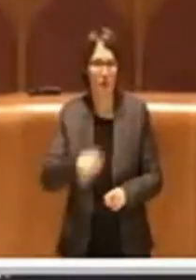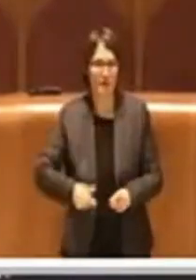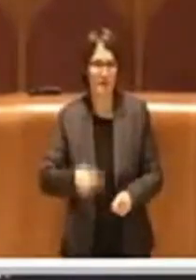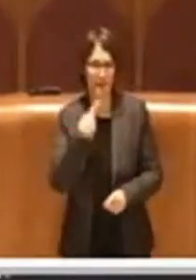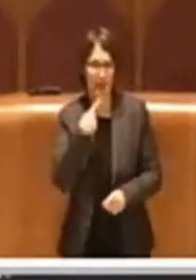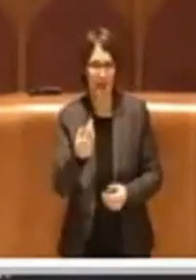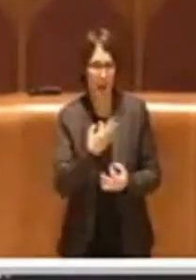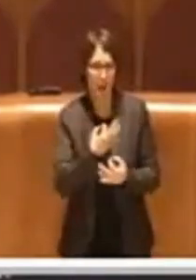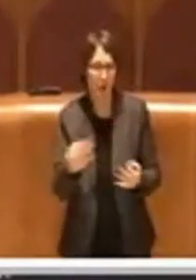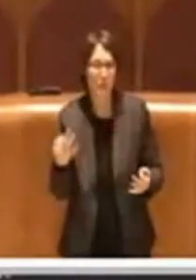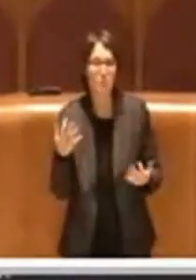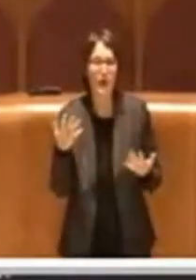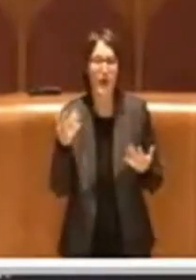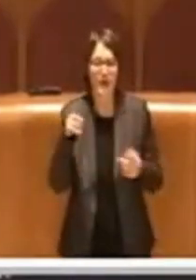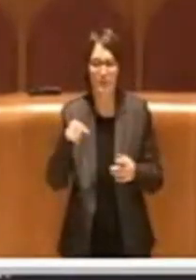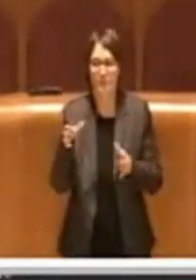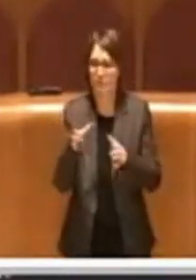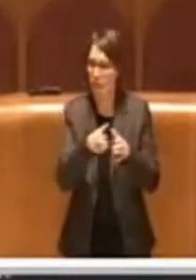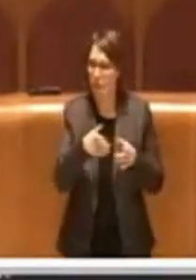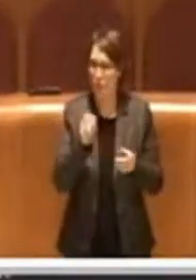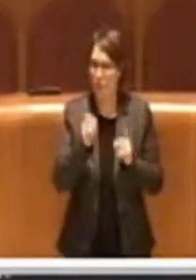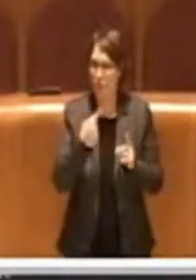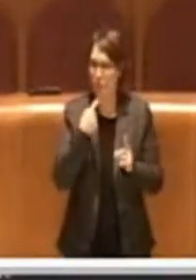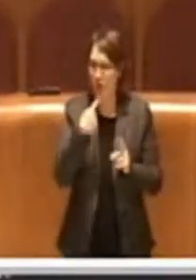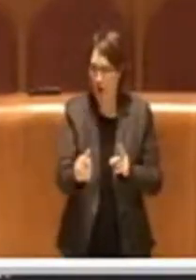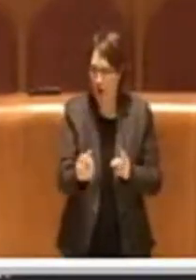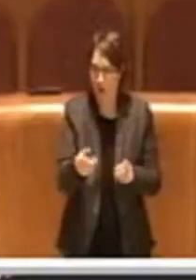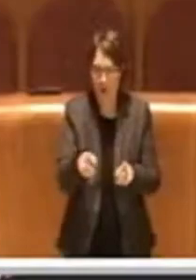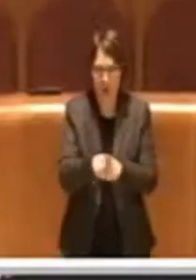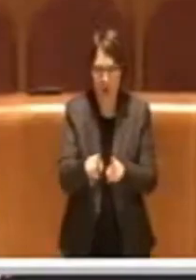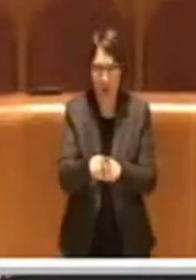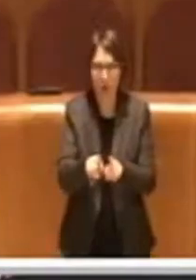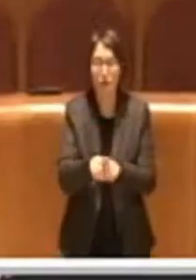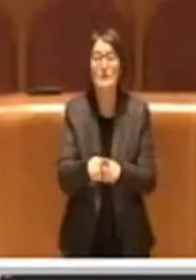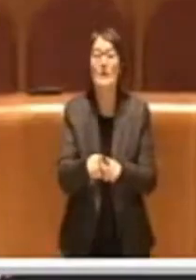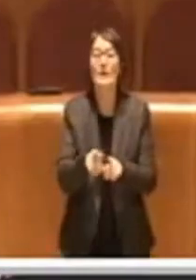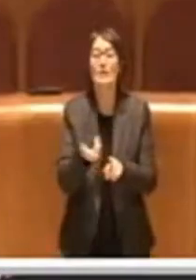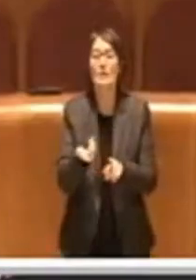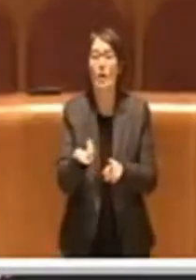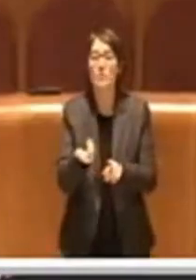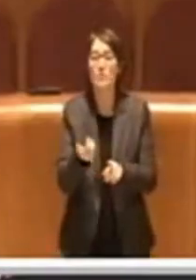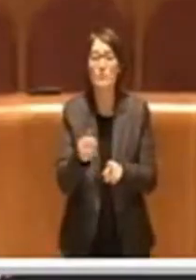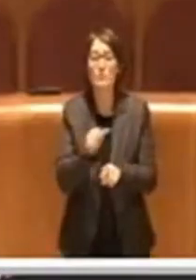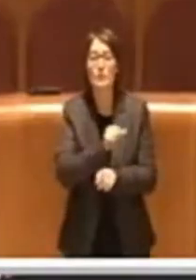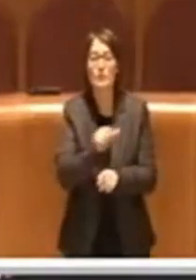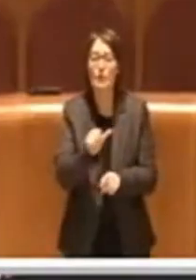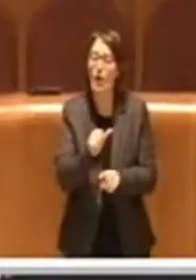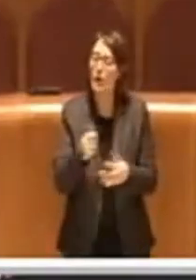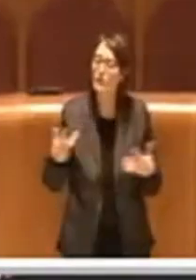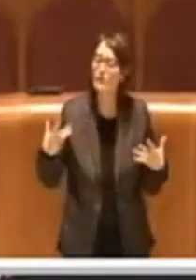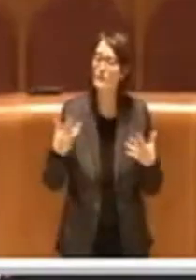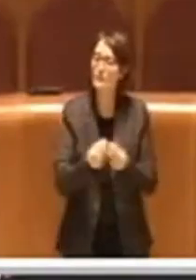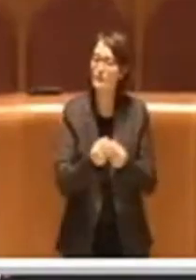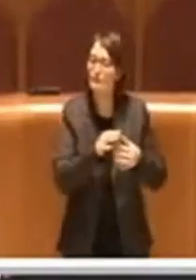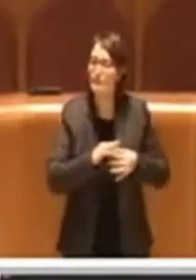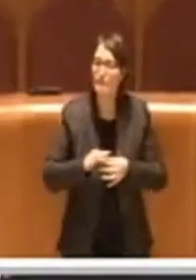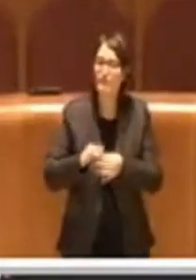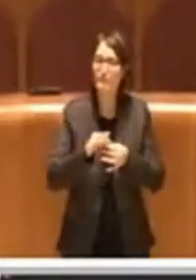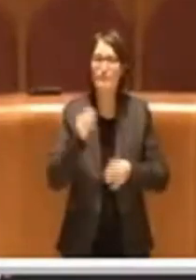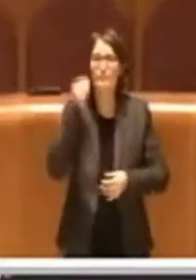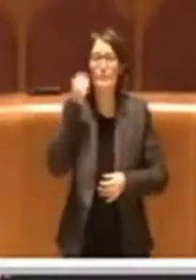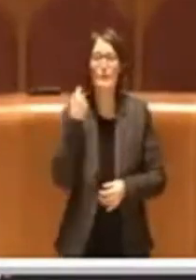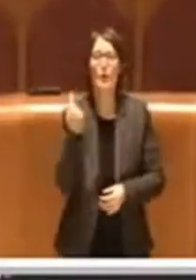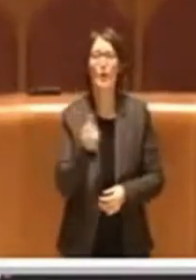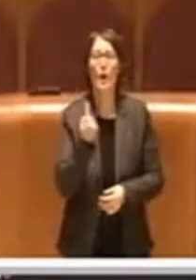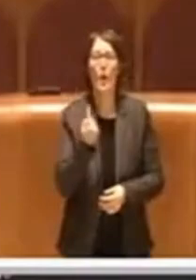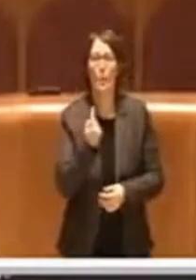gruppi politici solo attraverso una unione di tutte le forze e una posizione comune che sicuramente